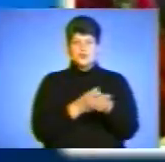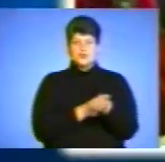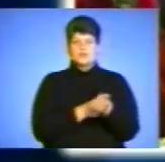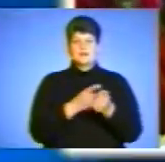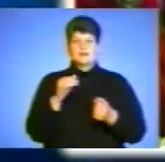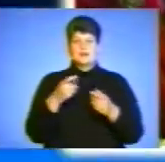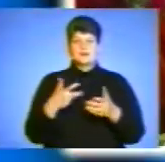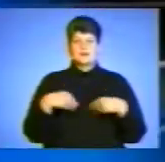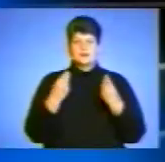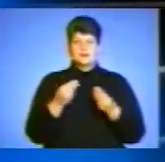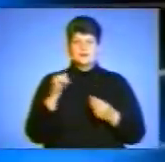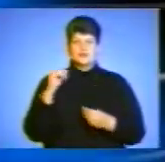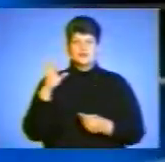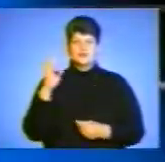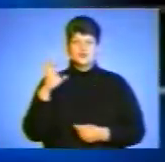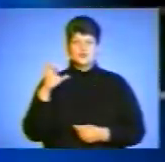інсуліну.